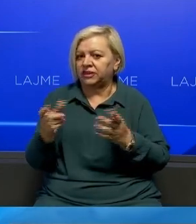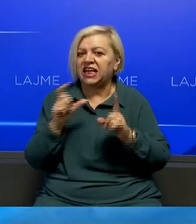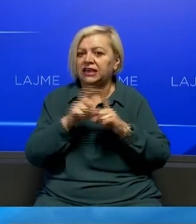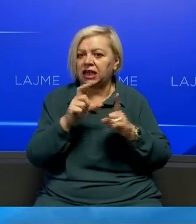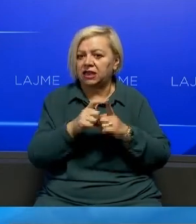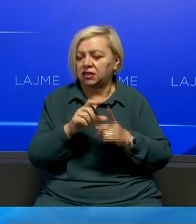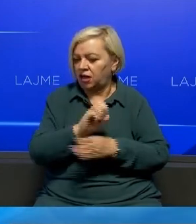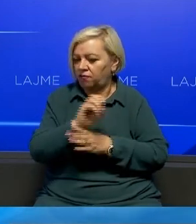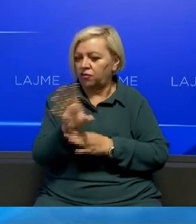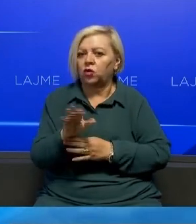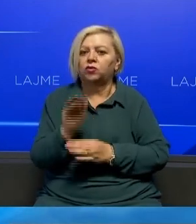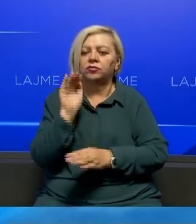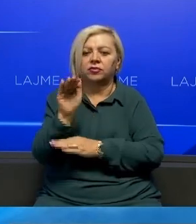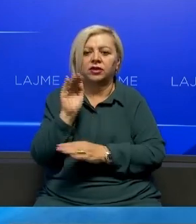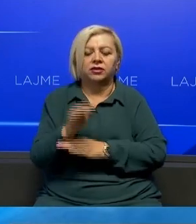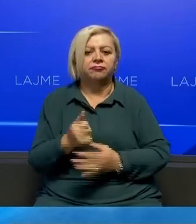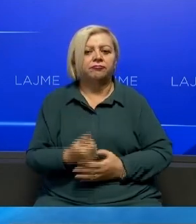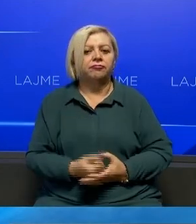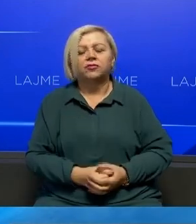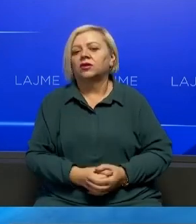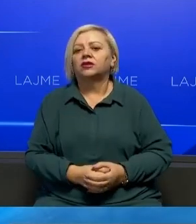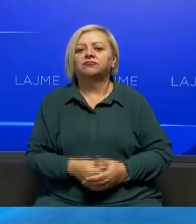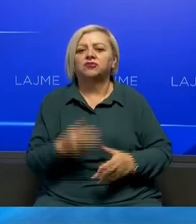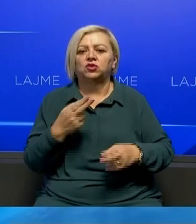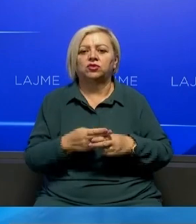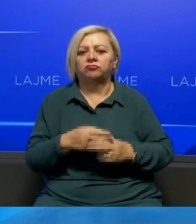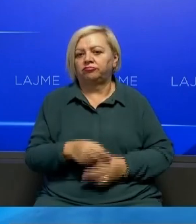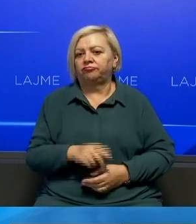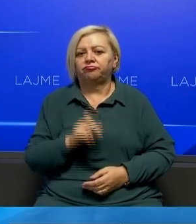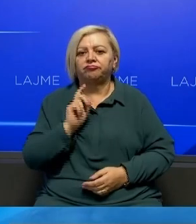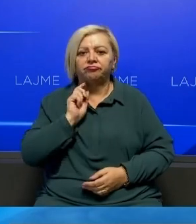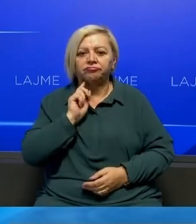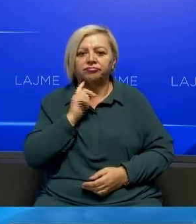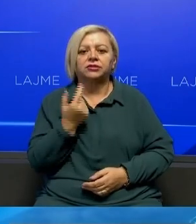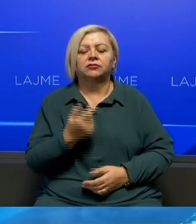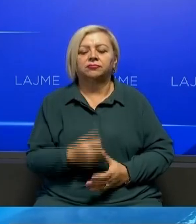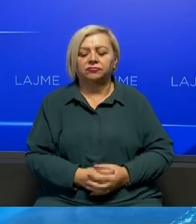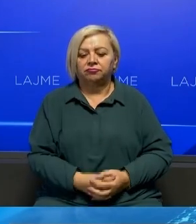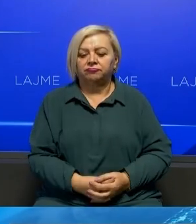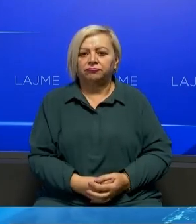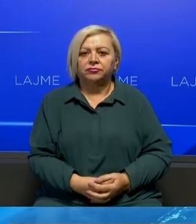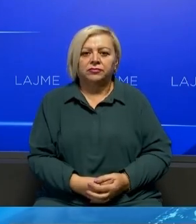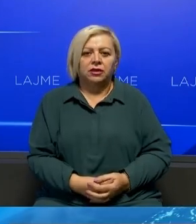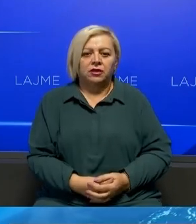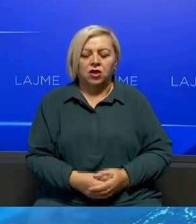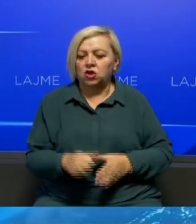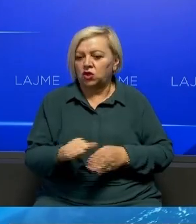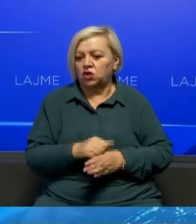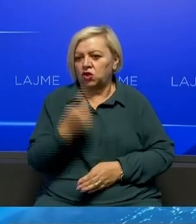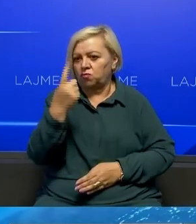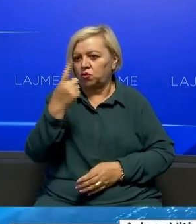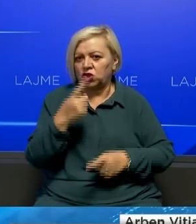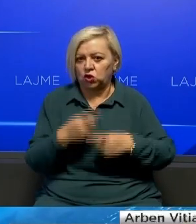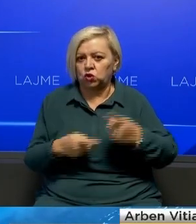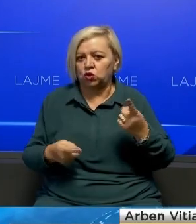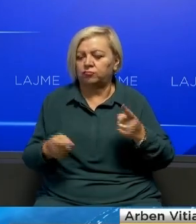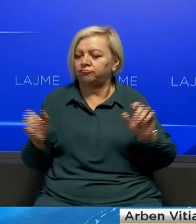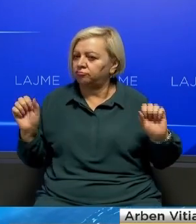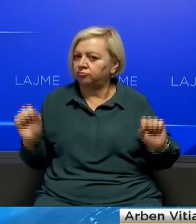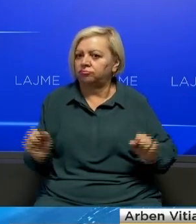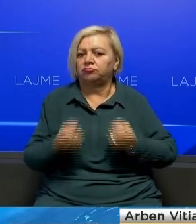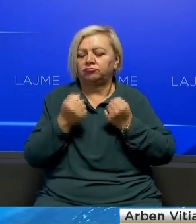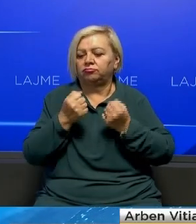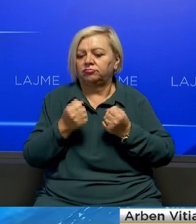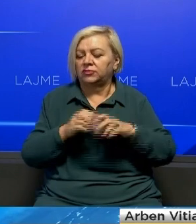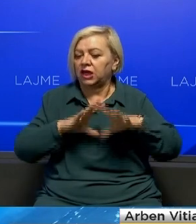deklarat Opozita E ka quajtur të torpshme Ka qenë një muaj E gjysëm Jash zakonisht i fështir Për